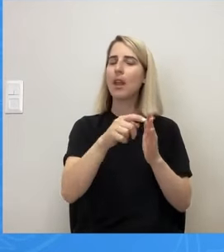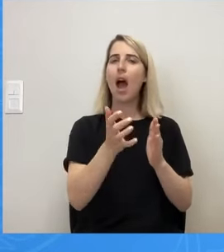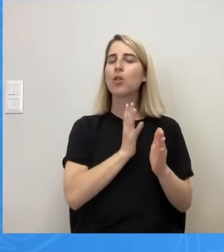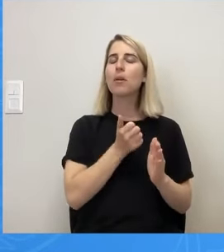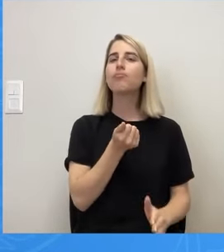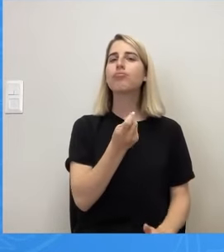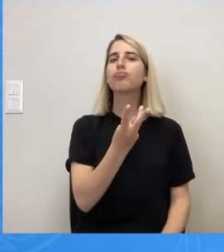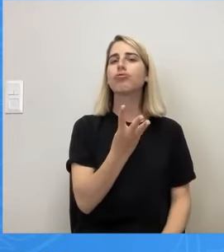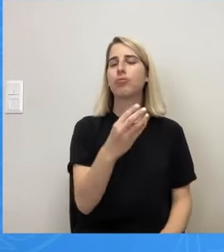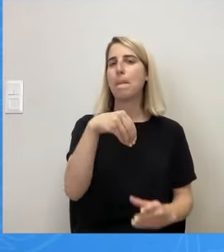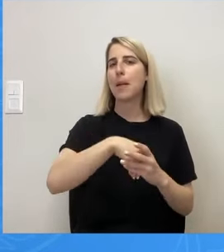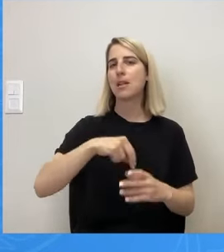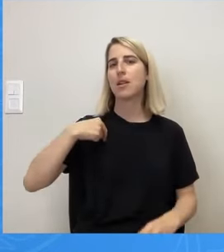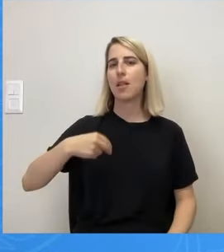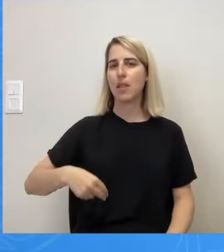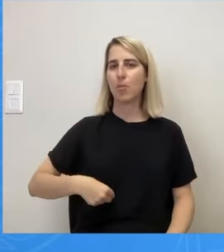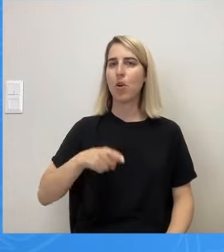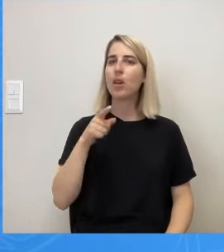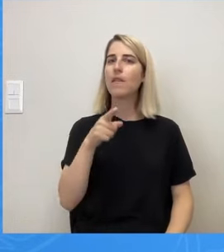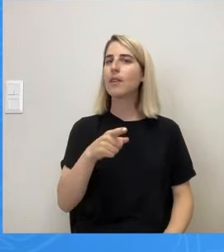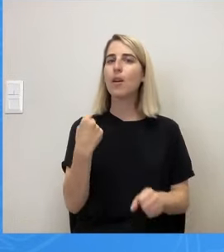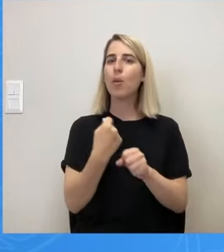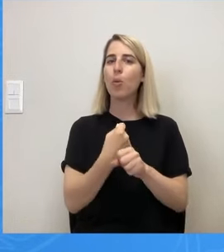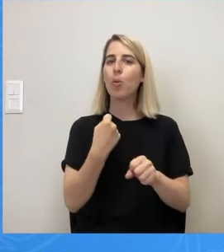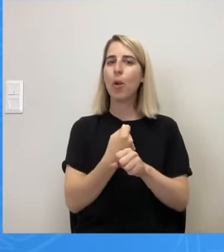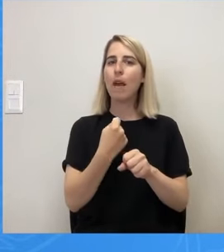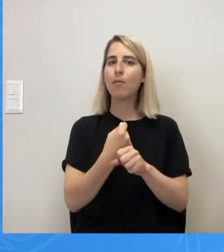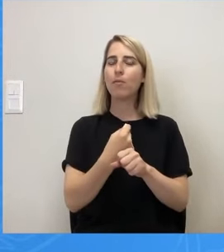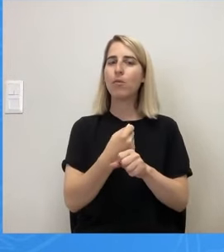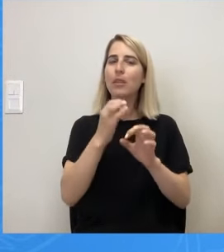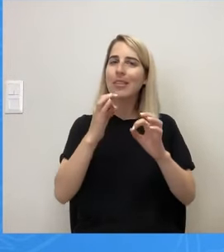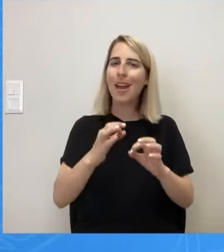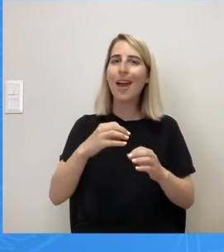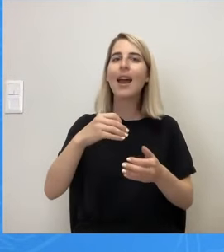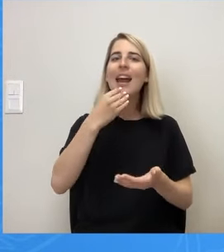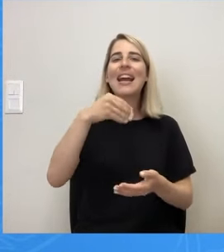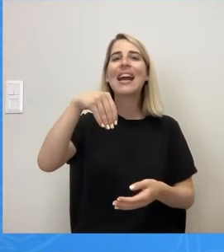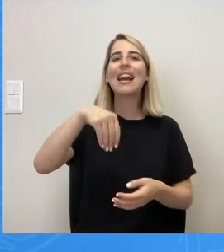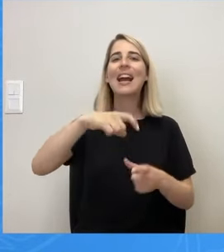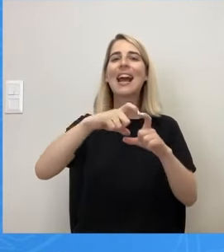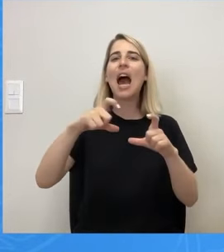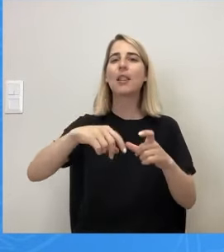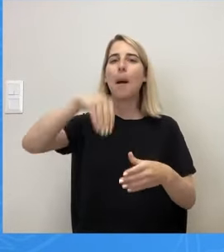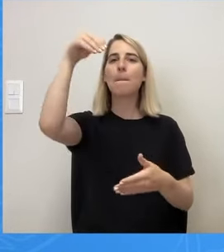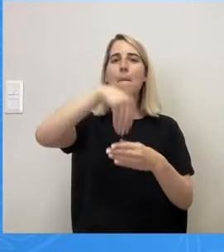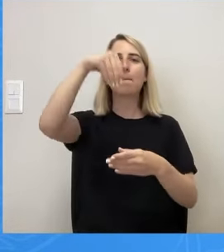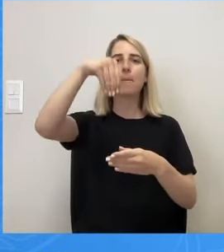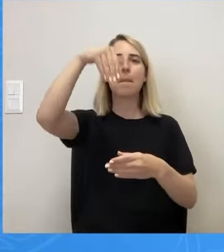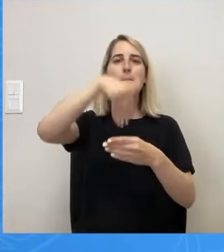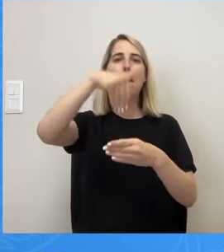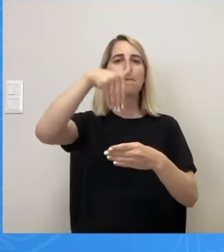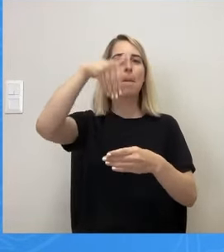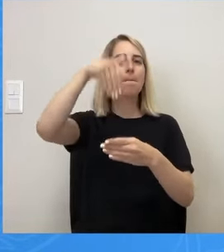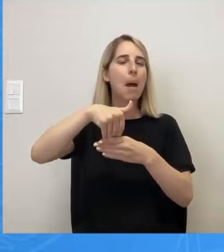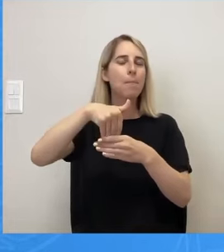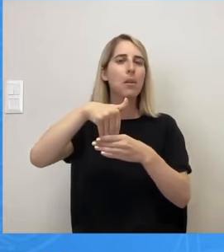αυτούς δουλεύουν σαν εργαζόμενοι, χτυπάνε κάρτα, δουλεύουν δηλαδή οχτάωρο, δικαιούνται από τα πράγματα